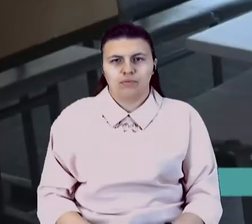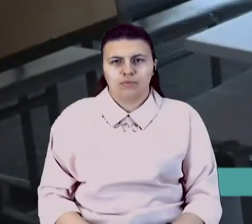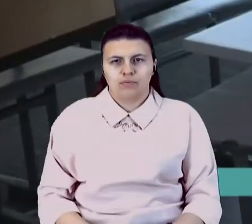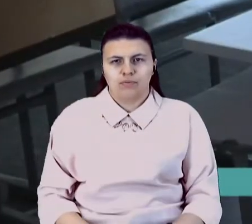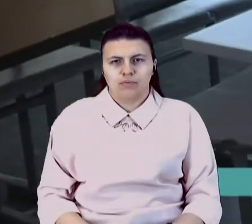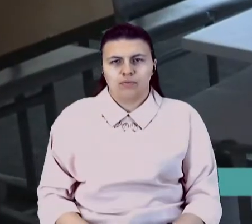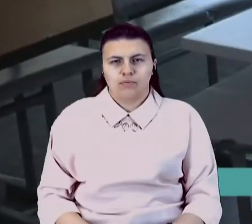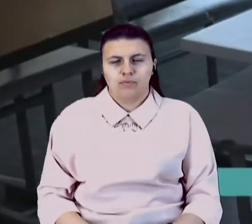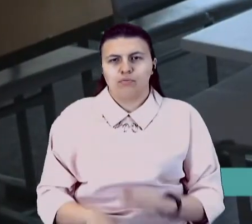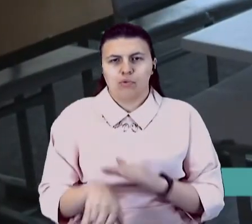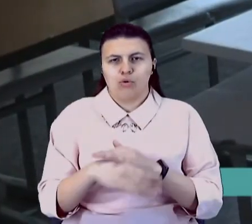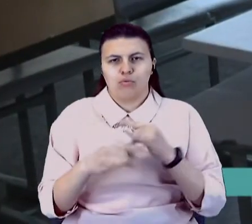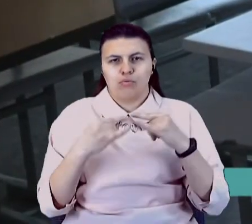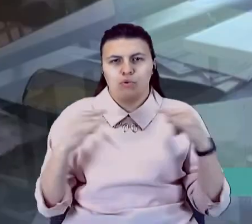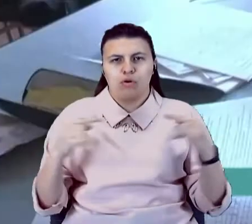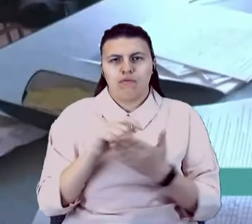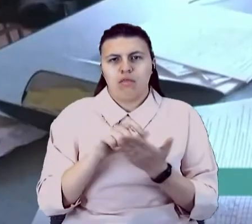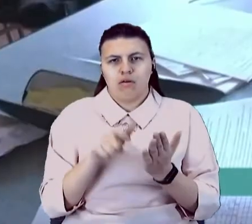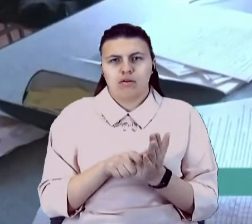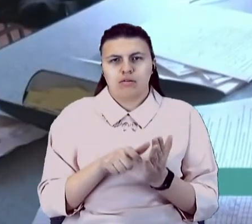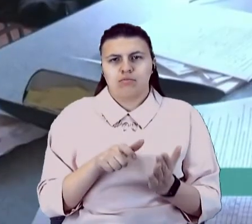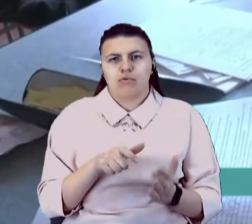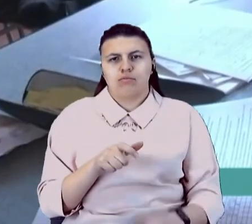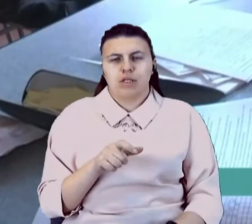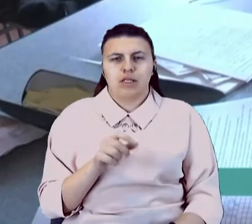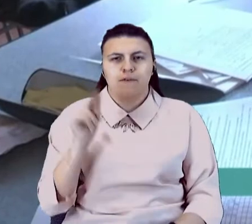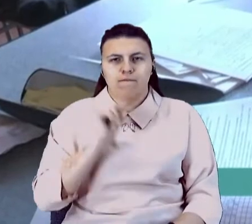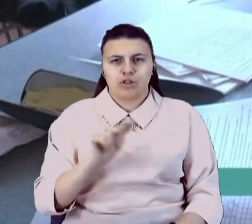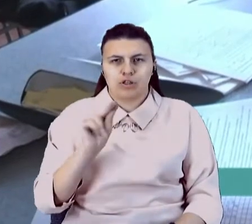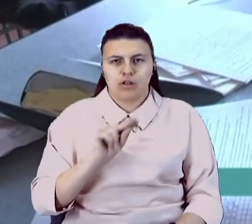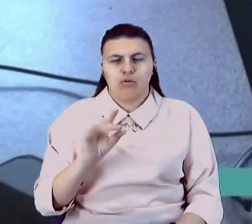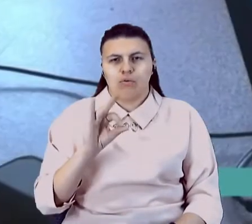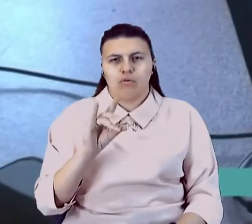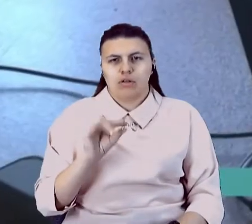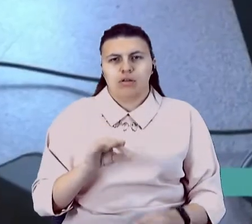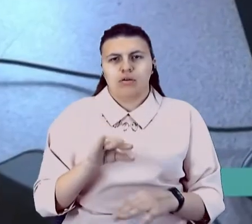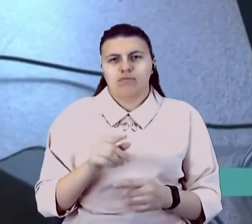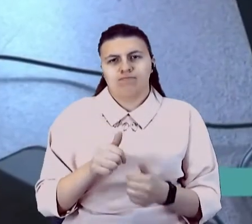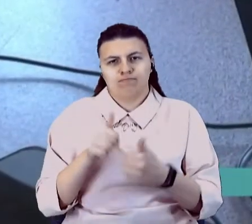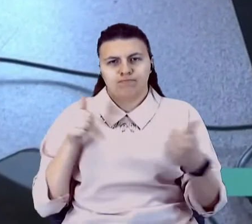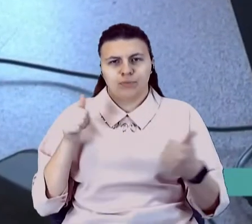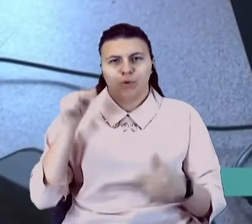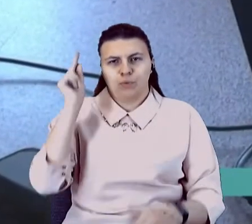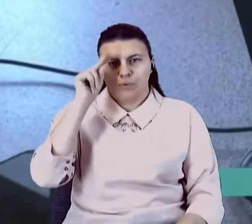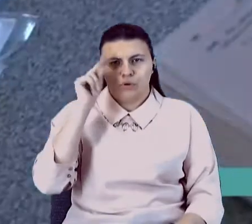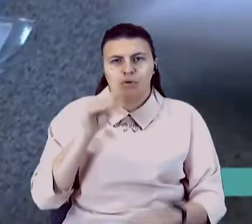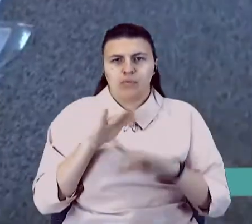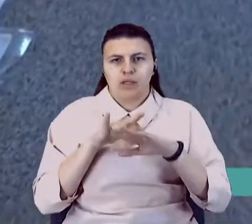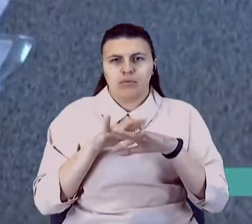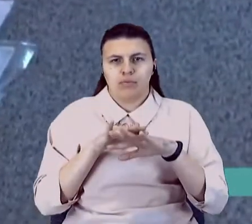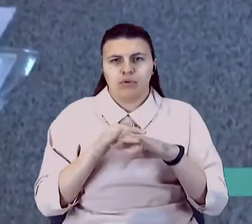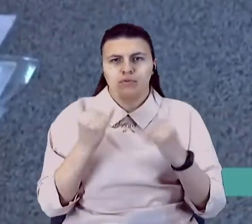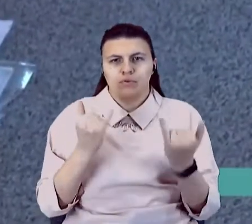порожніми партами у класному кабінеті вчителька Олена проводить дистанційний урок з математики. Від сьогодні у Краматорську так навчаються